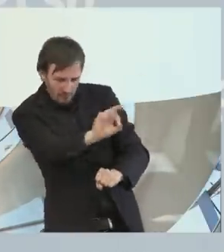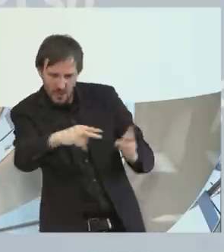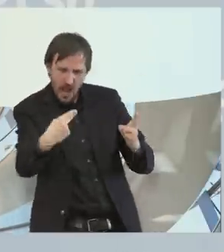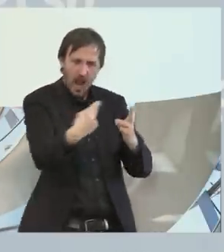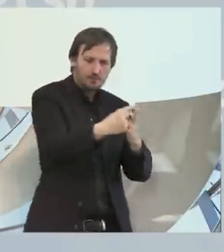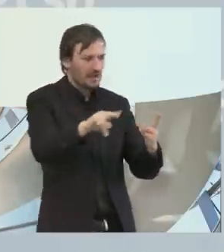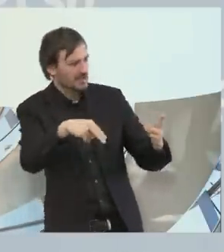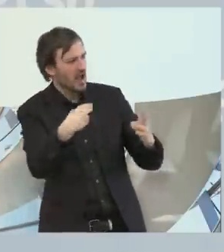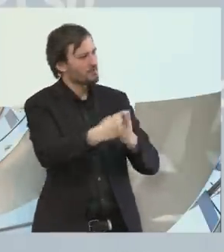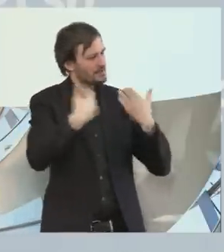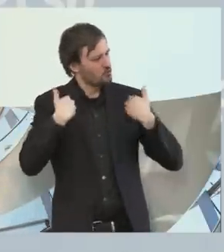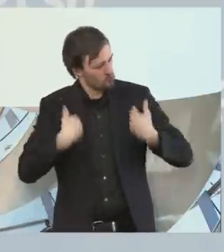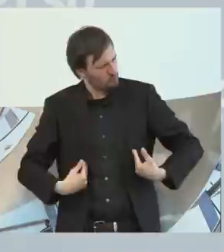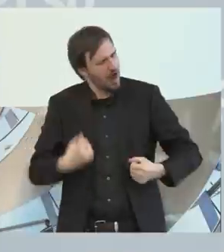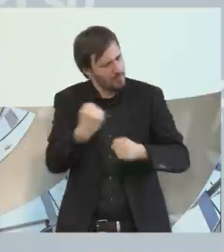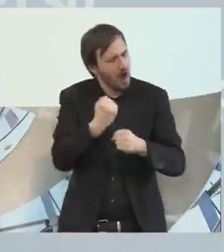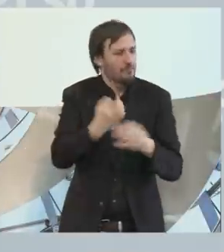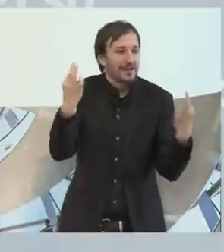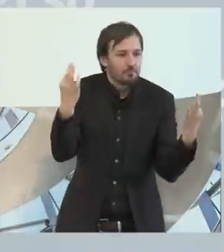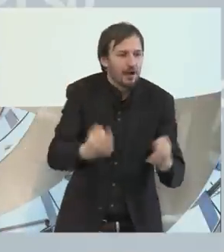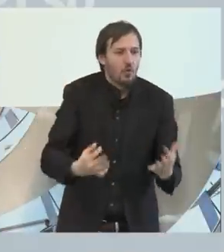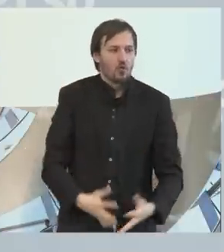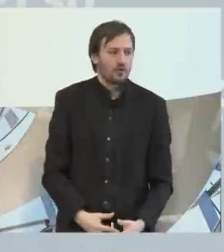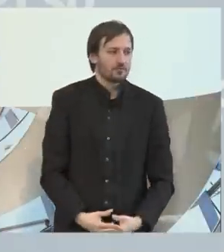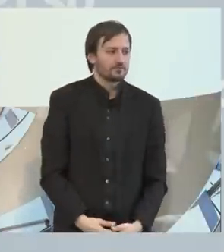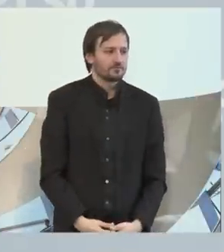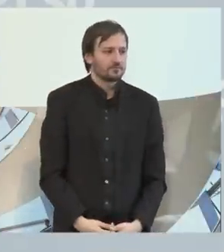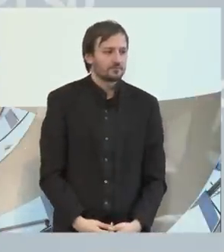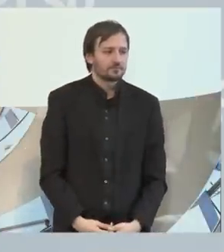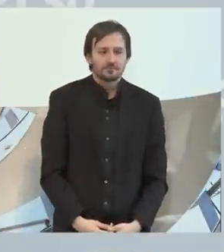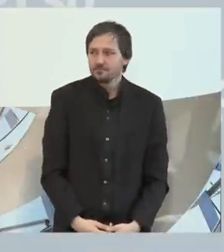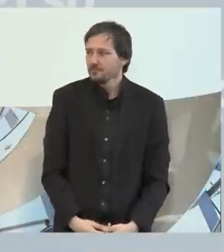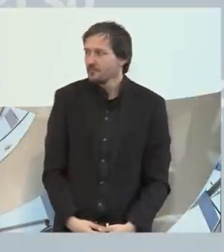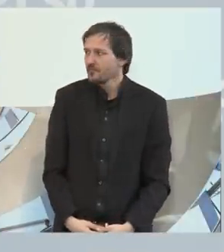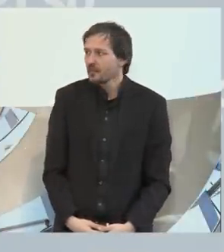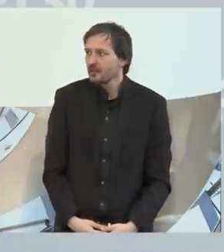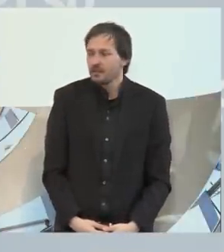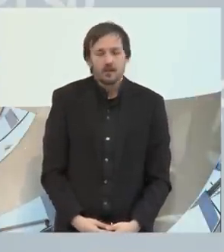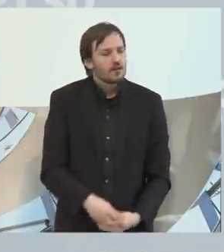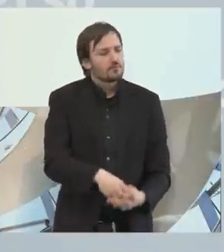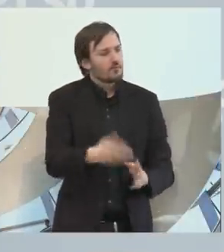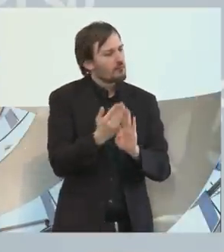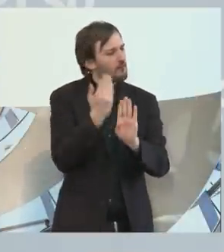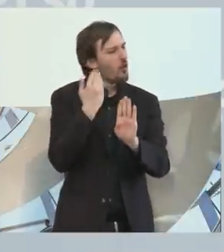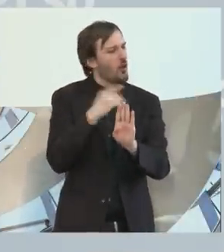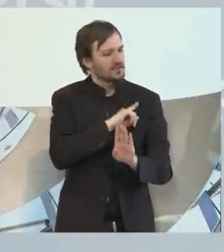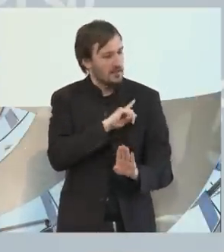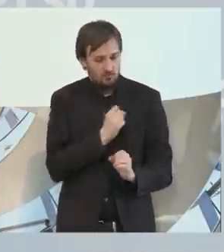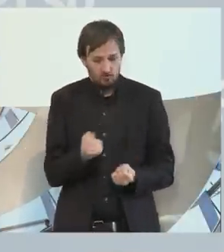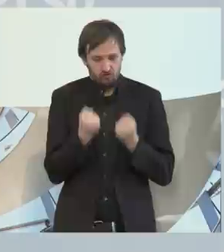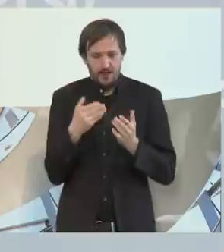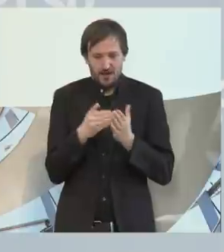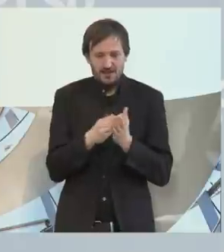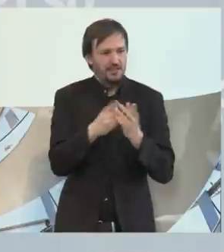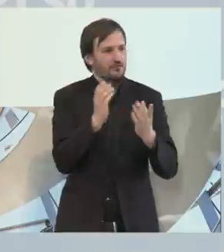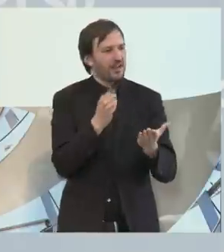sie auch human ist. Erstens, wir haben letztendlich bei vielen Gesprächen, die ich mit Schwerbehindertenvertretungen